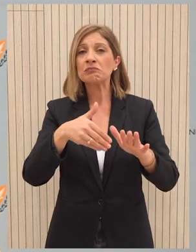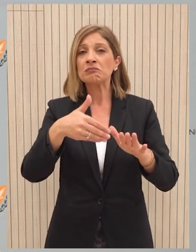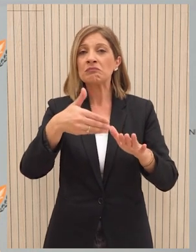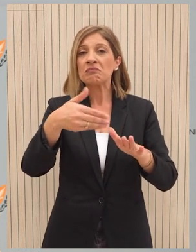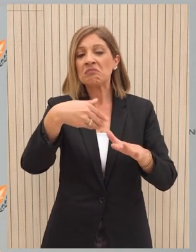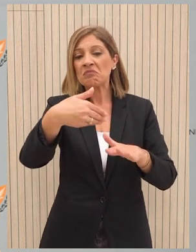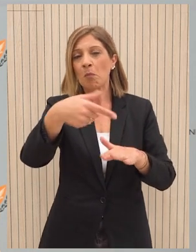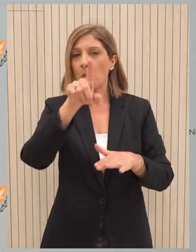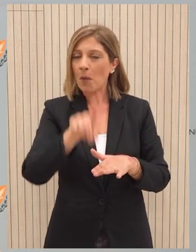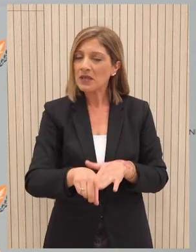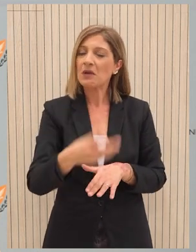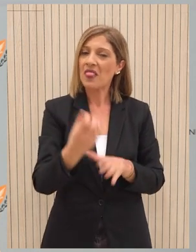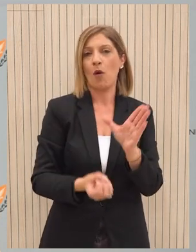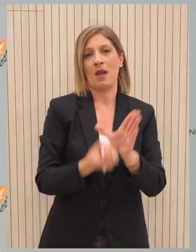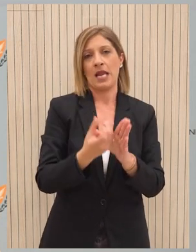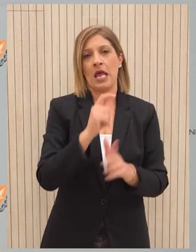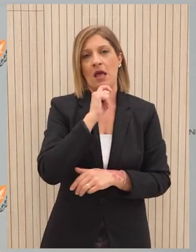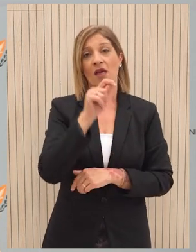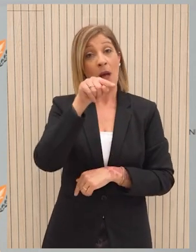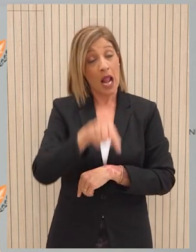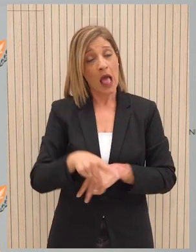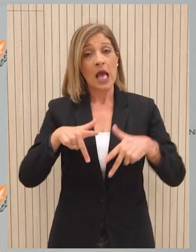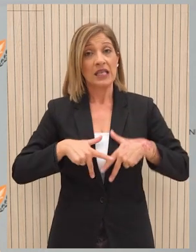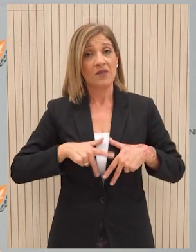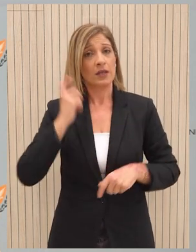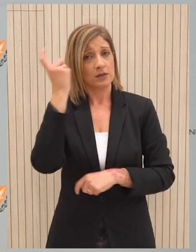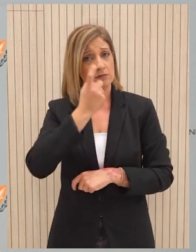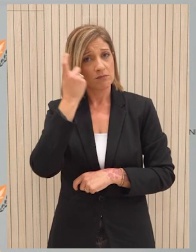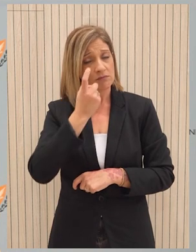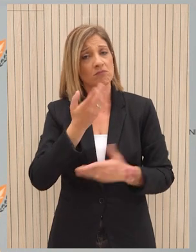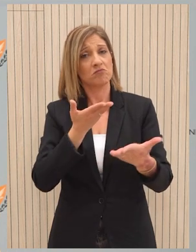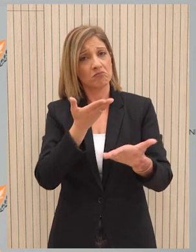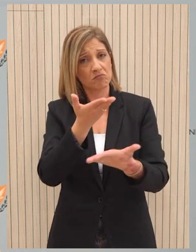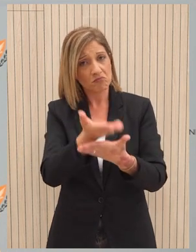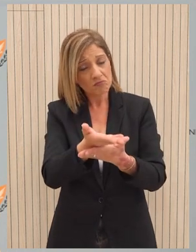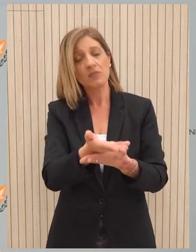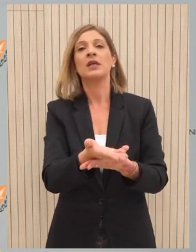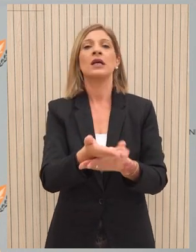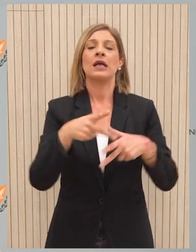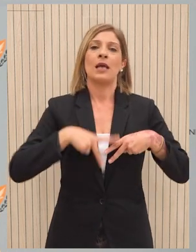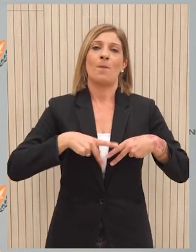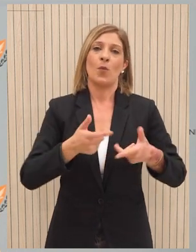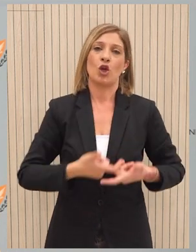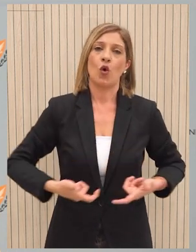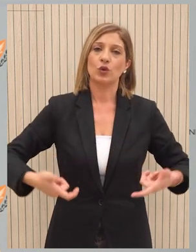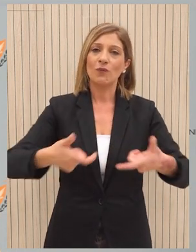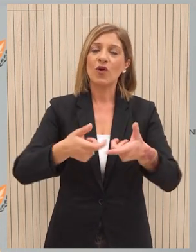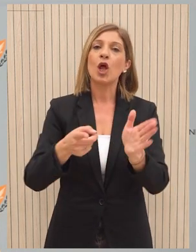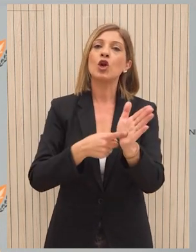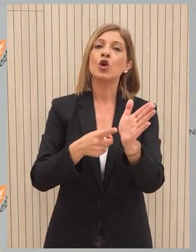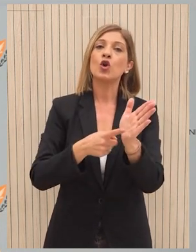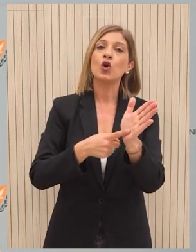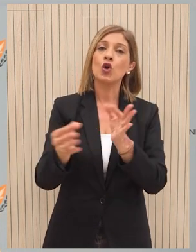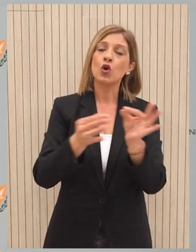τα επόμενα 24 ώρα. Την ίδια στιγμή η κυβέρνηση εφεξεργάζεται βεβαίως και θα κατατεθούν και αύριο στο ενώπιον του Υπουργικού Συμβουλίου το νομοσχέδιο που αφορά την